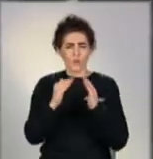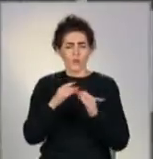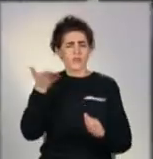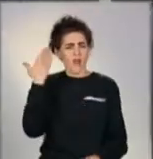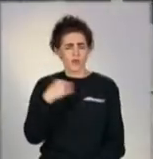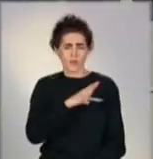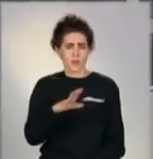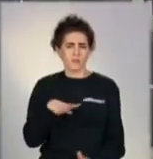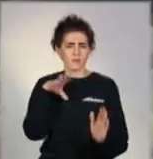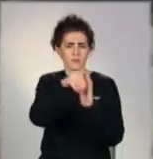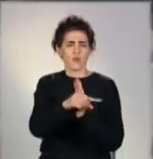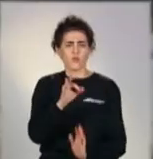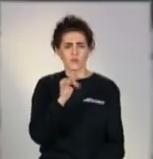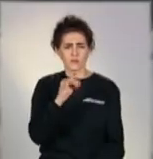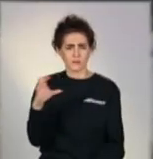офісі.